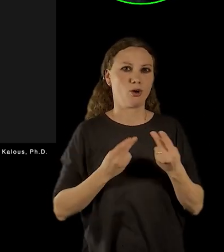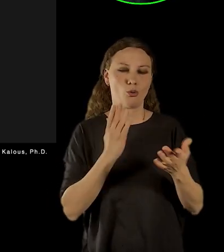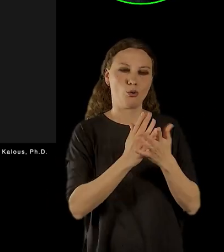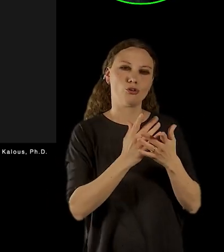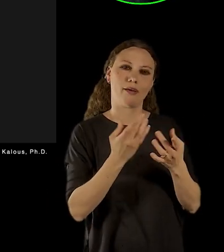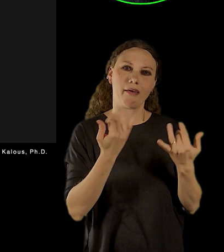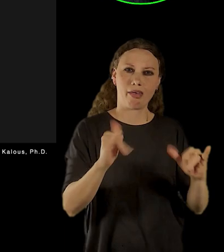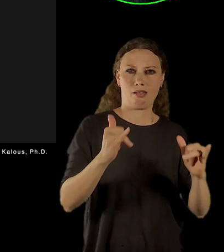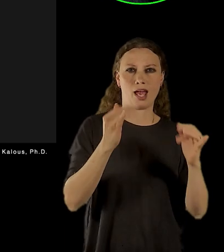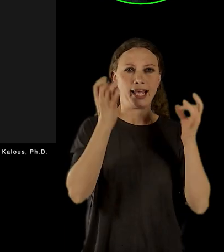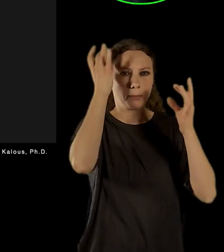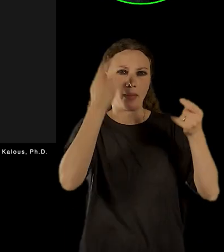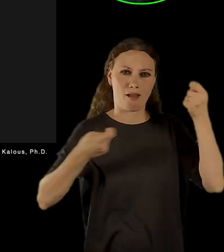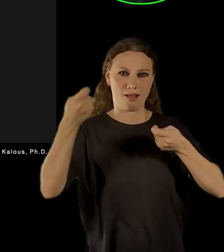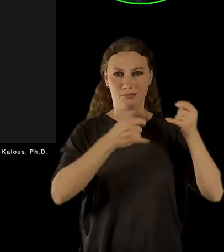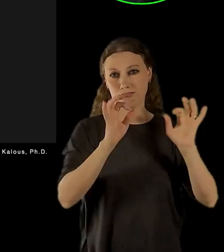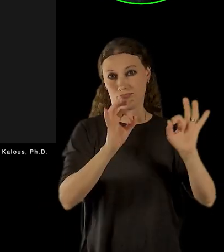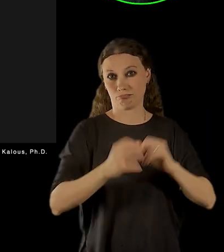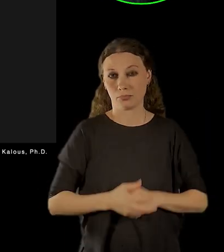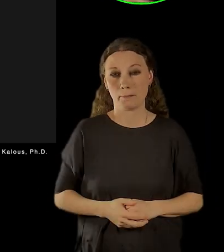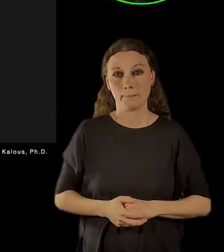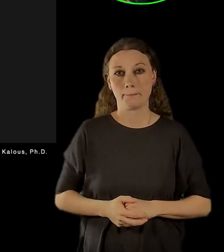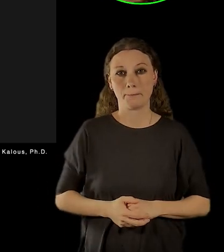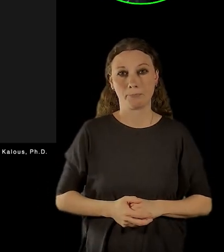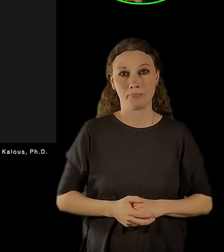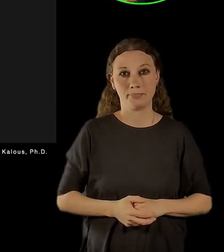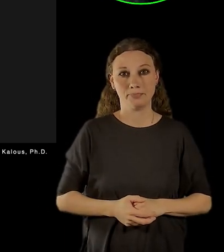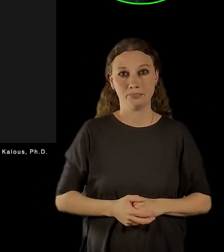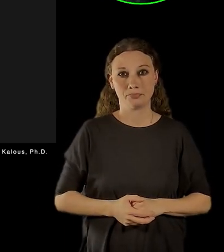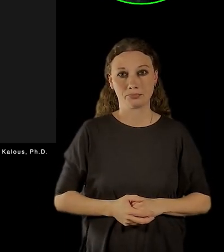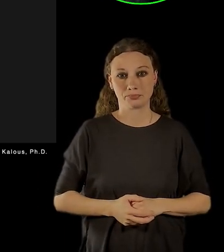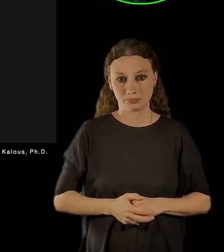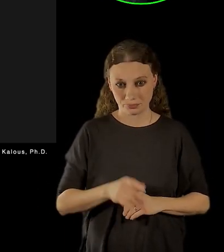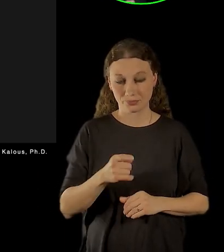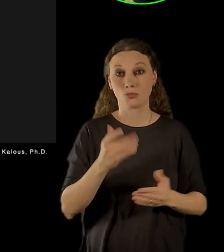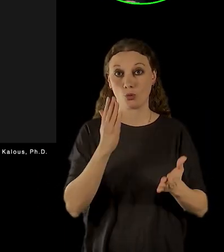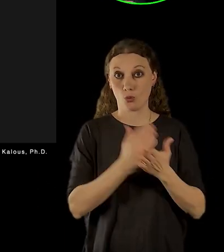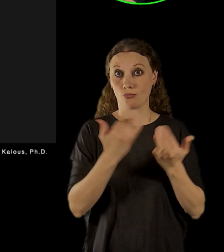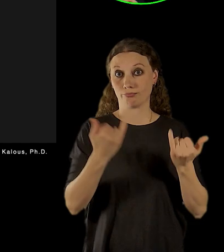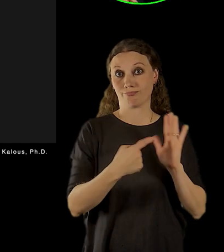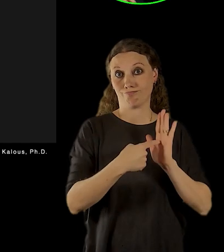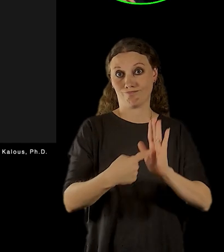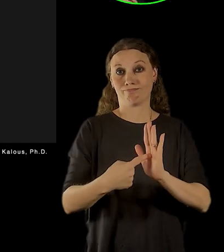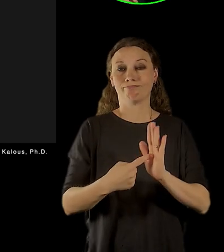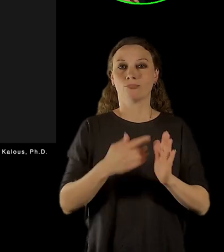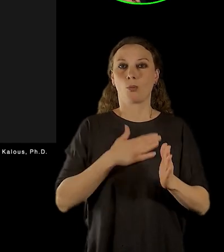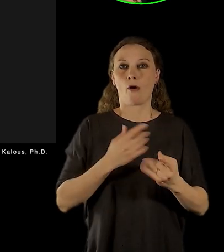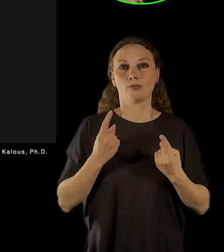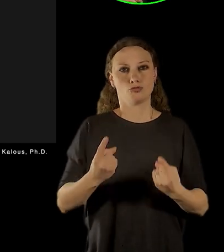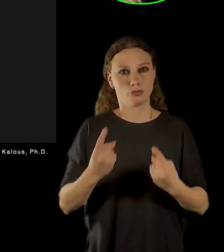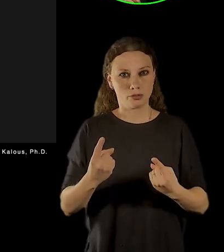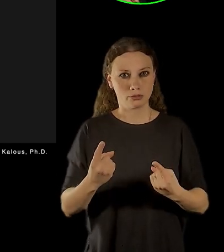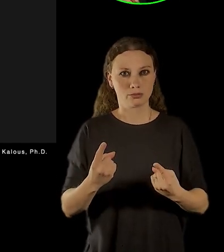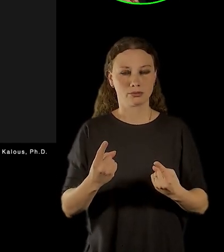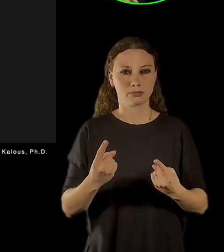nějakým si způsobem představena ta jednotlivá činnost, kterou už nyní